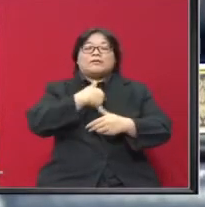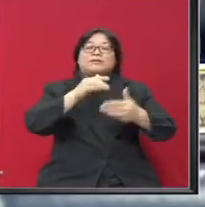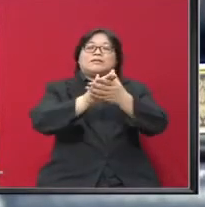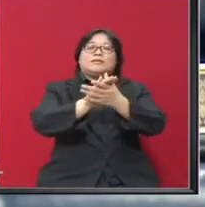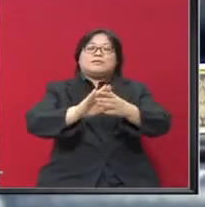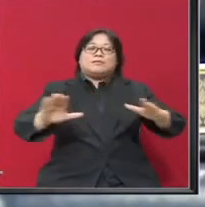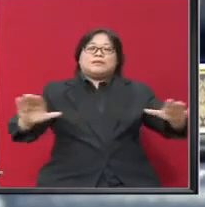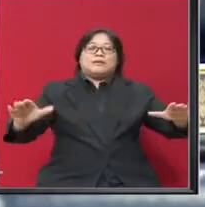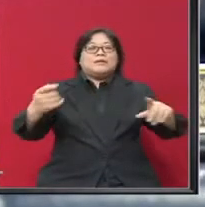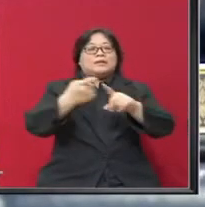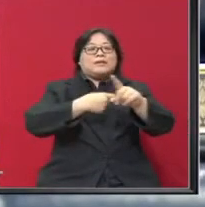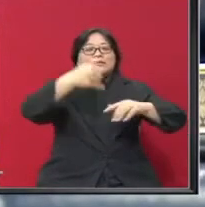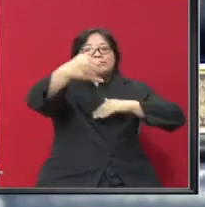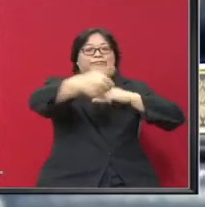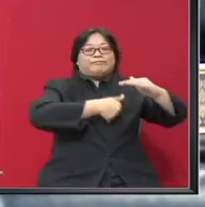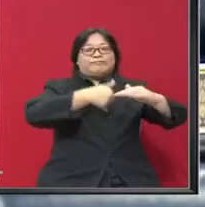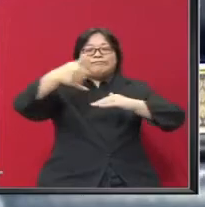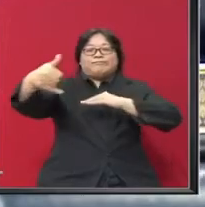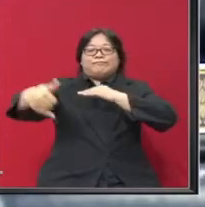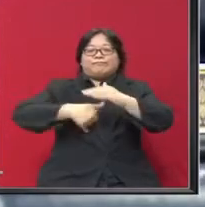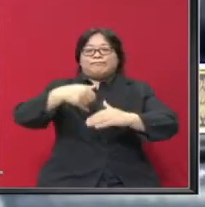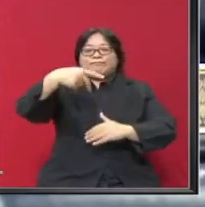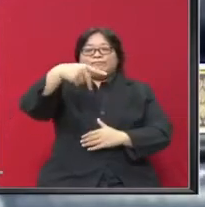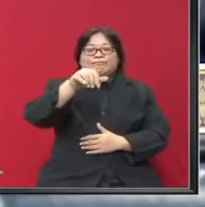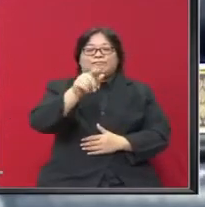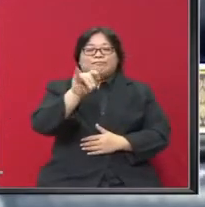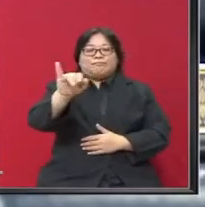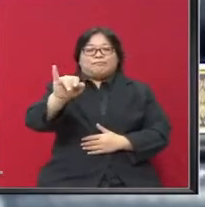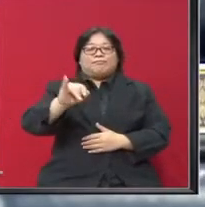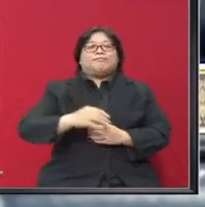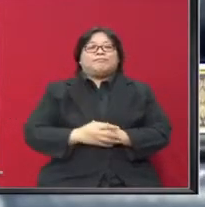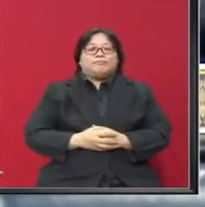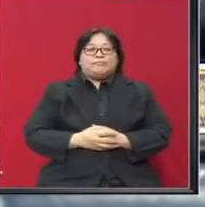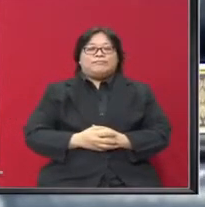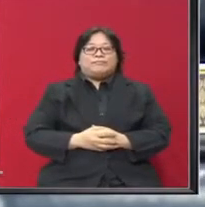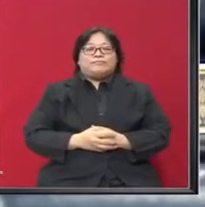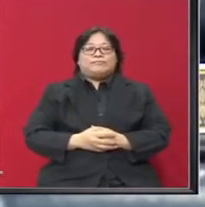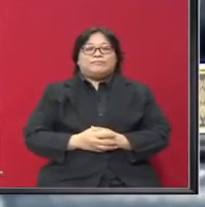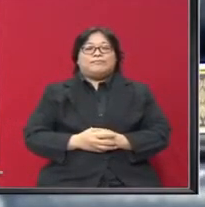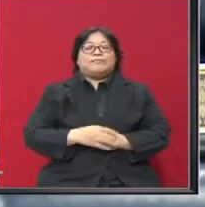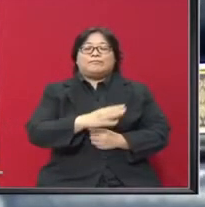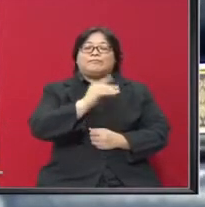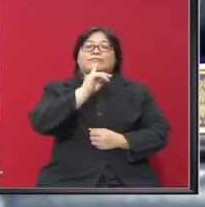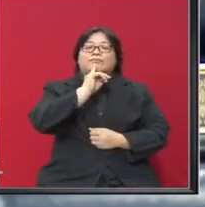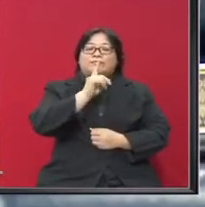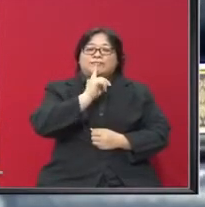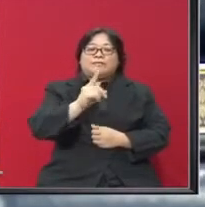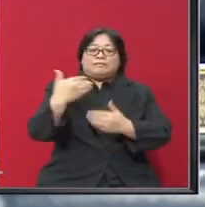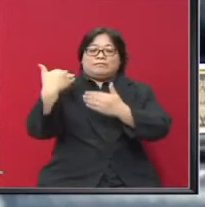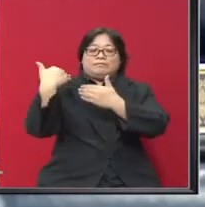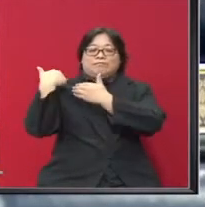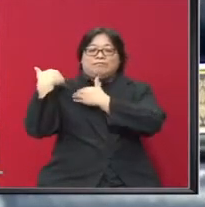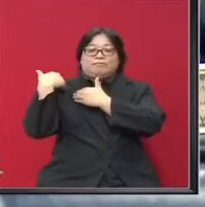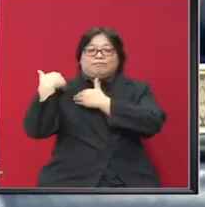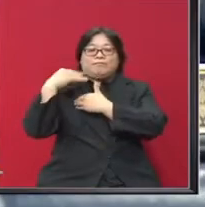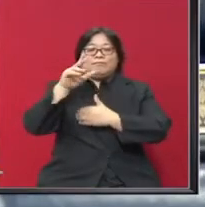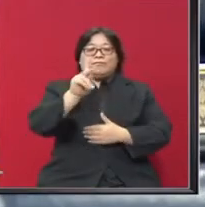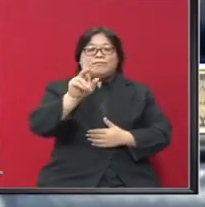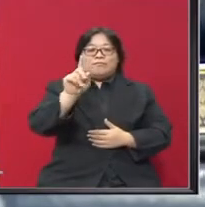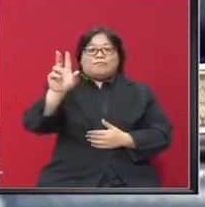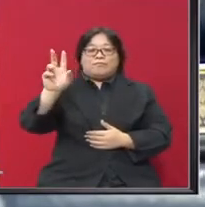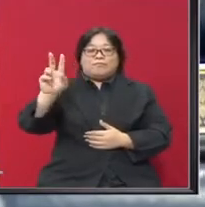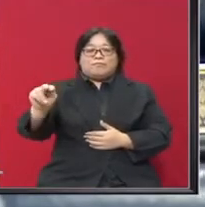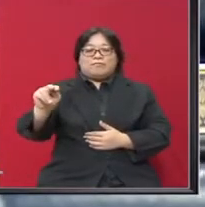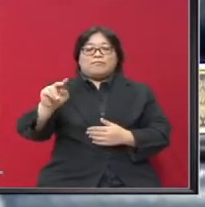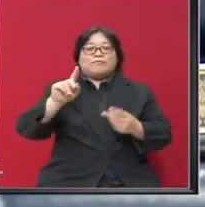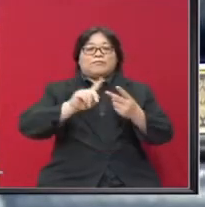selamat Daripada pemborosan parti ke dalam negara kita Dan memang menjadi tanggungjawab KDN dan